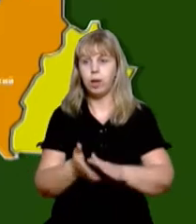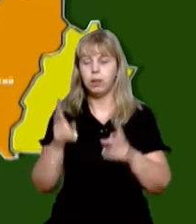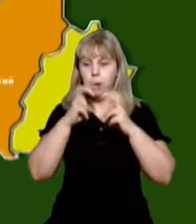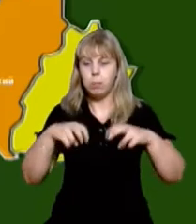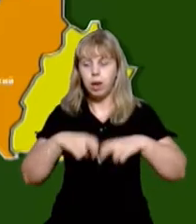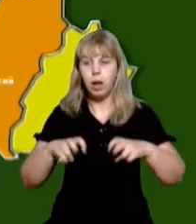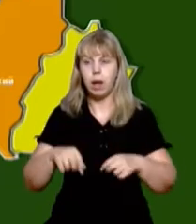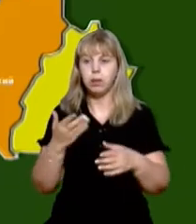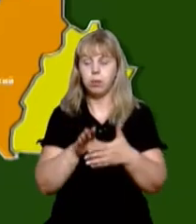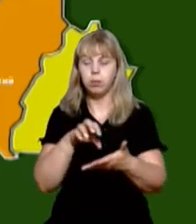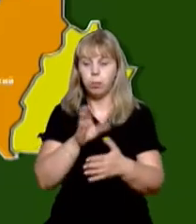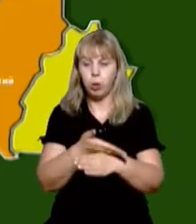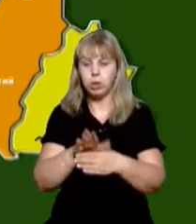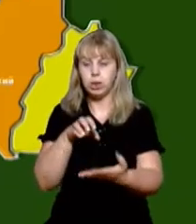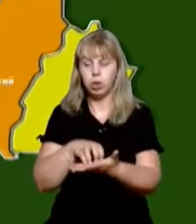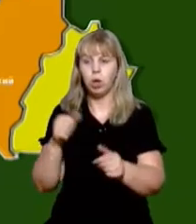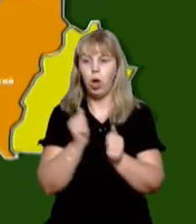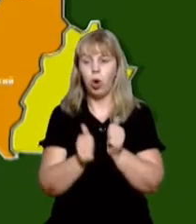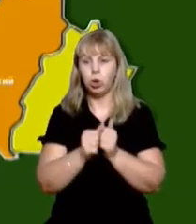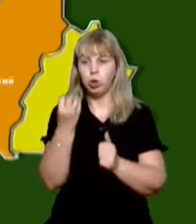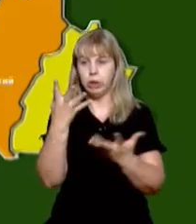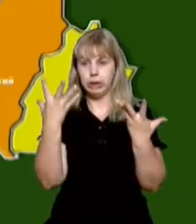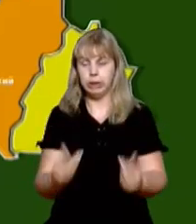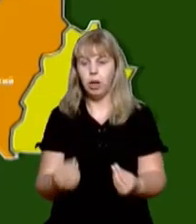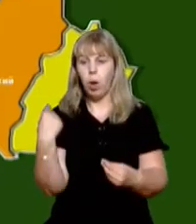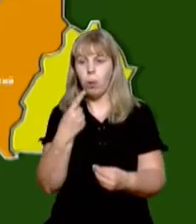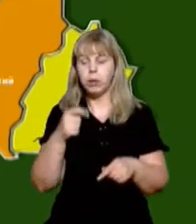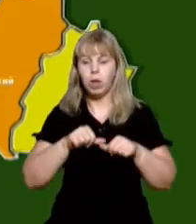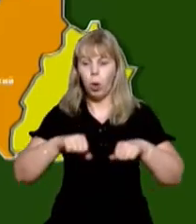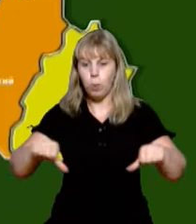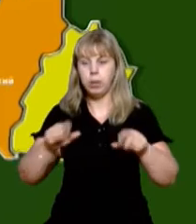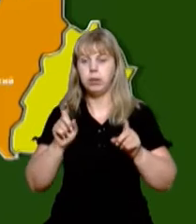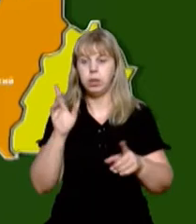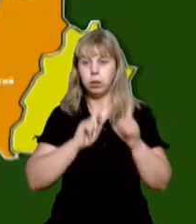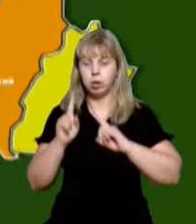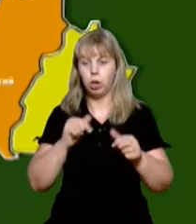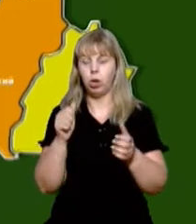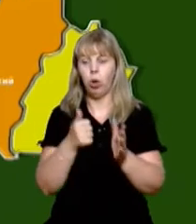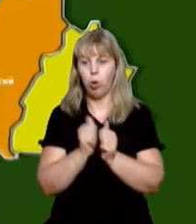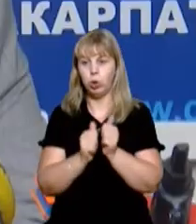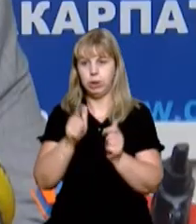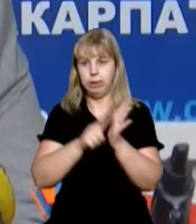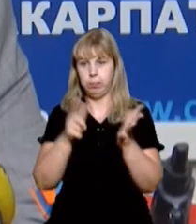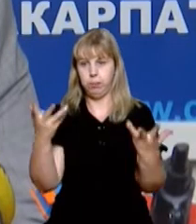переглядатиме поділ на зони в Україні кожні 14 днів. Обласна комісія засідатиме кожні сім.